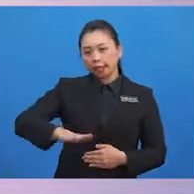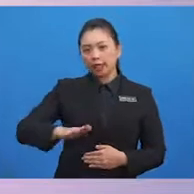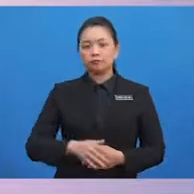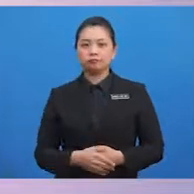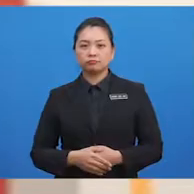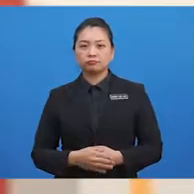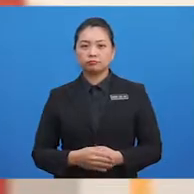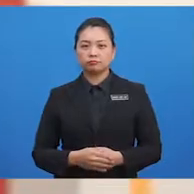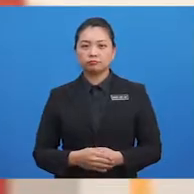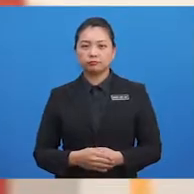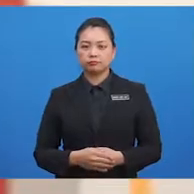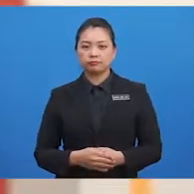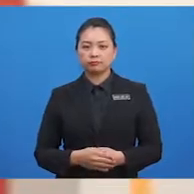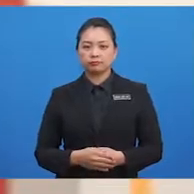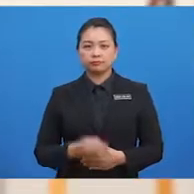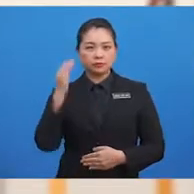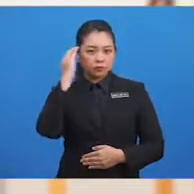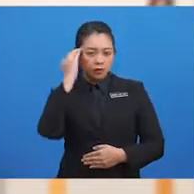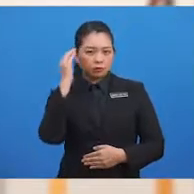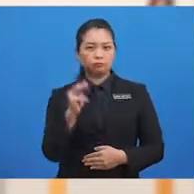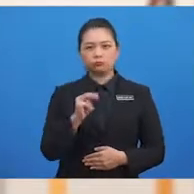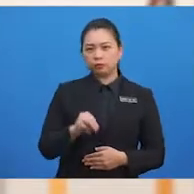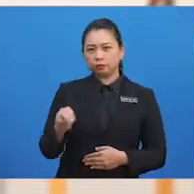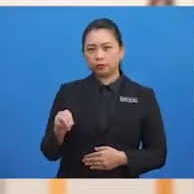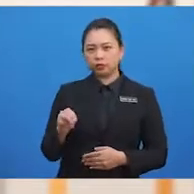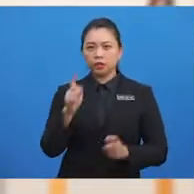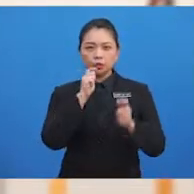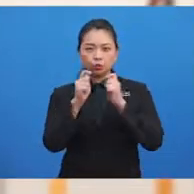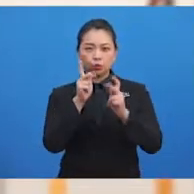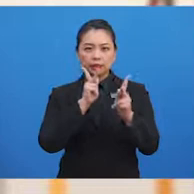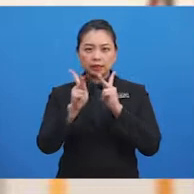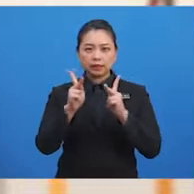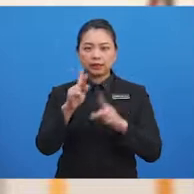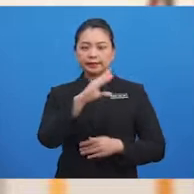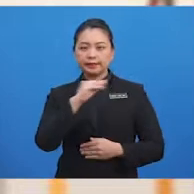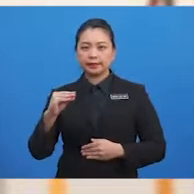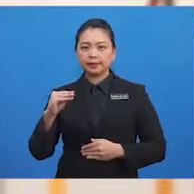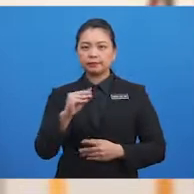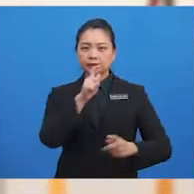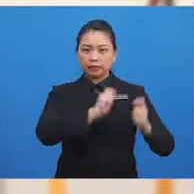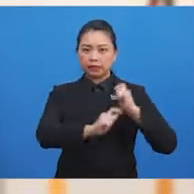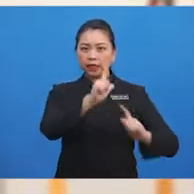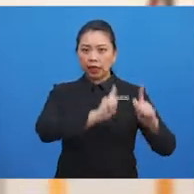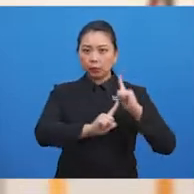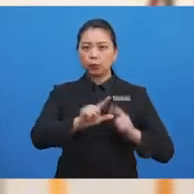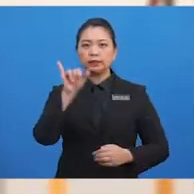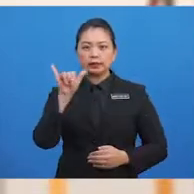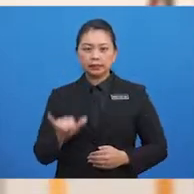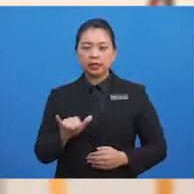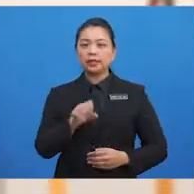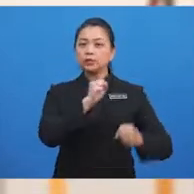Tahu tak, murid-murid? Tutur kata dan tingkat laku yang sopan